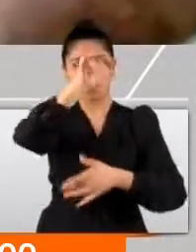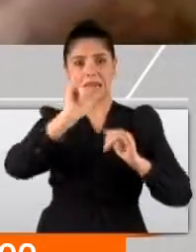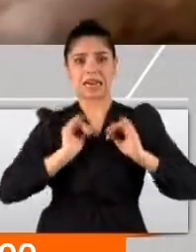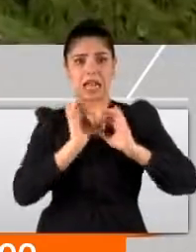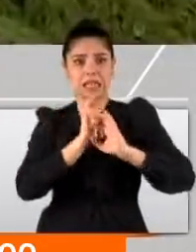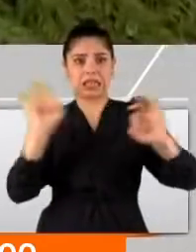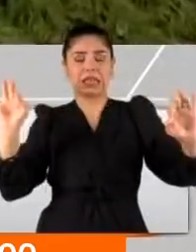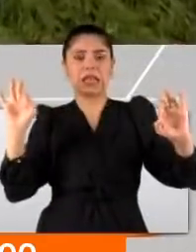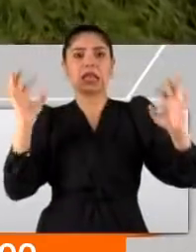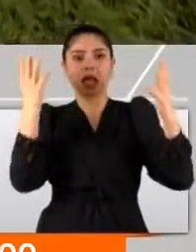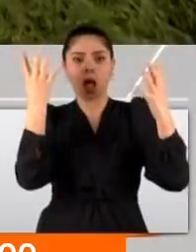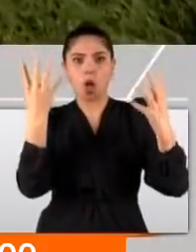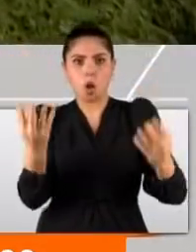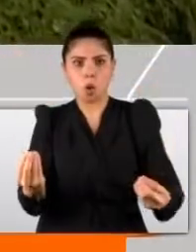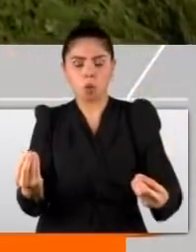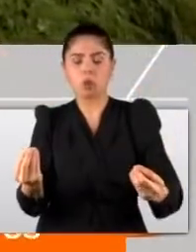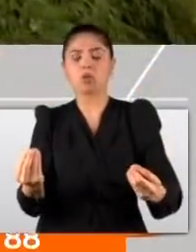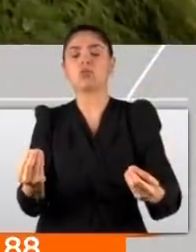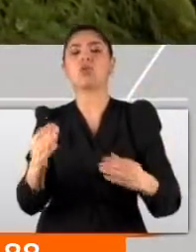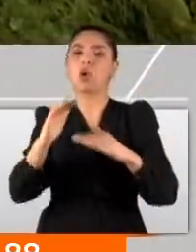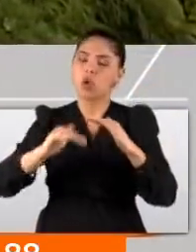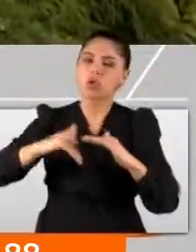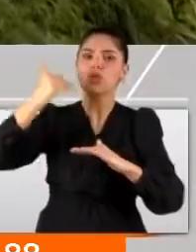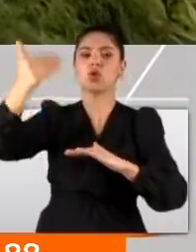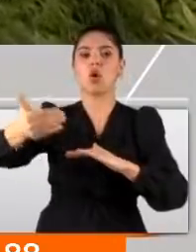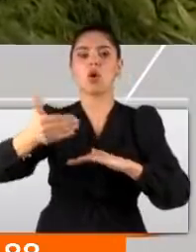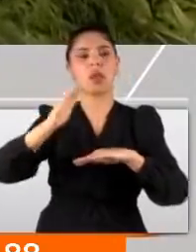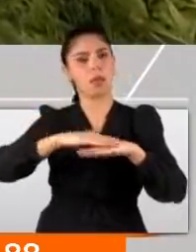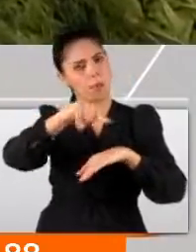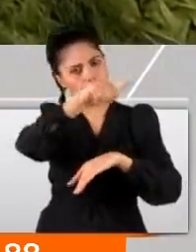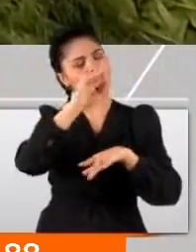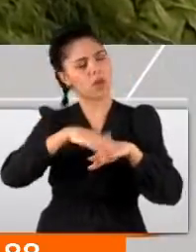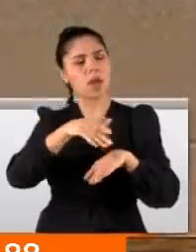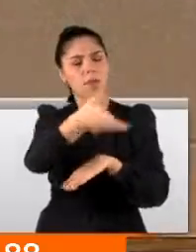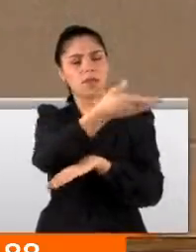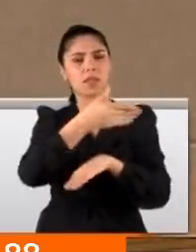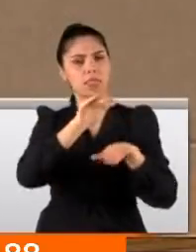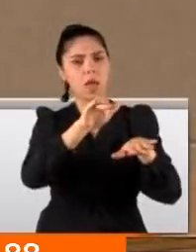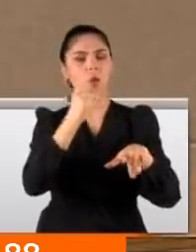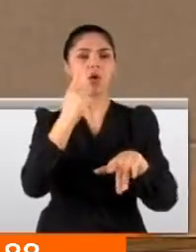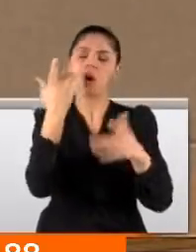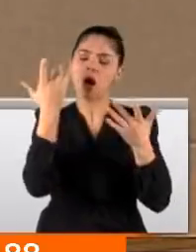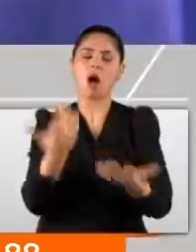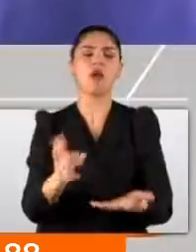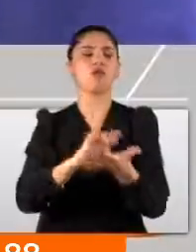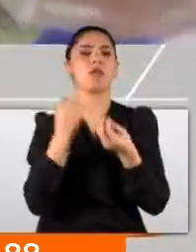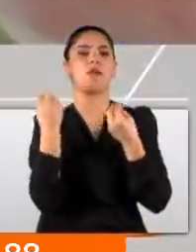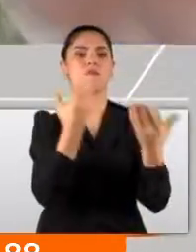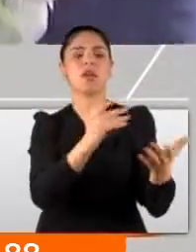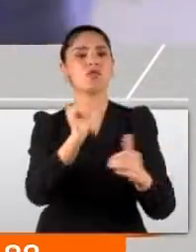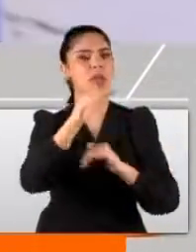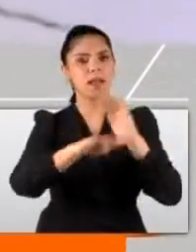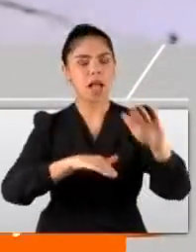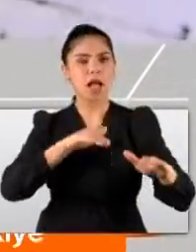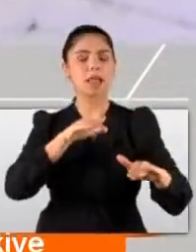bir noktaya çıkaralım. Ondan sonra yine yapabiliyorsa yapsın bakalım stokçuluğu. Bedelini ağır ödeyecekler. Gerekli